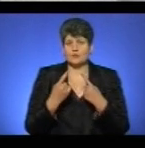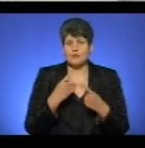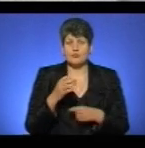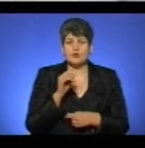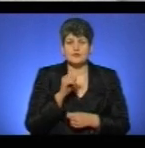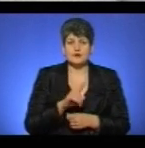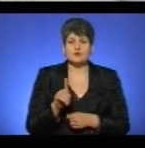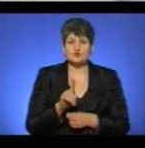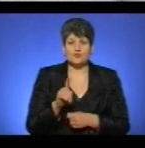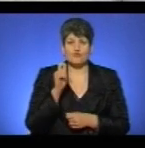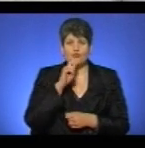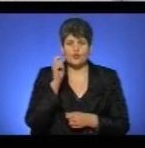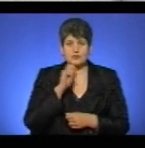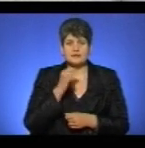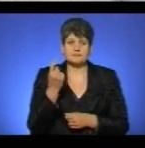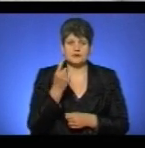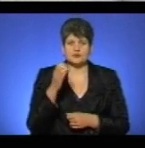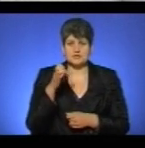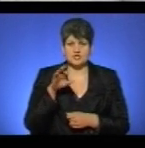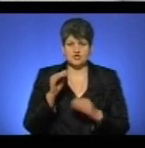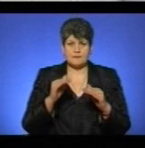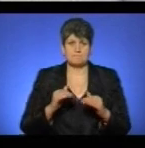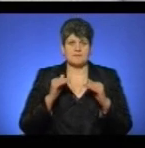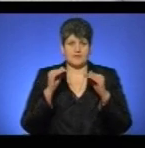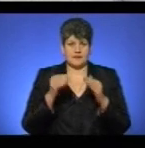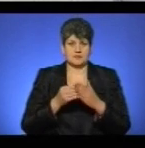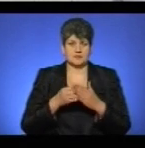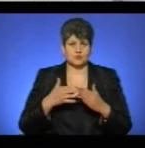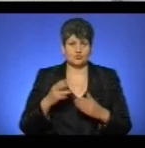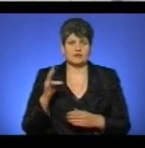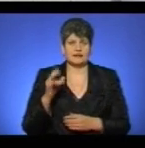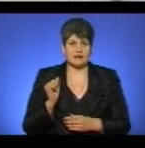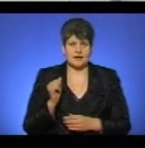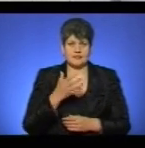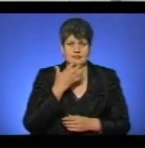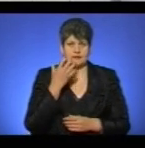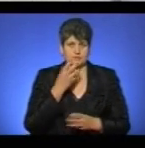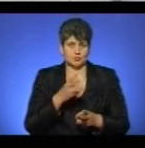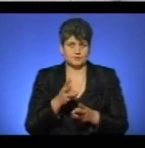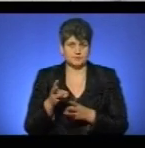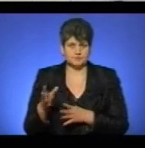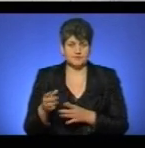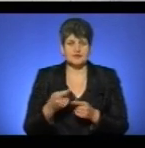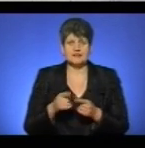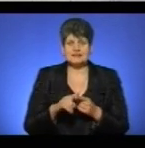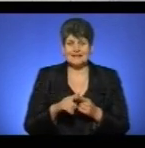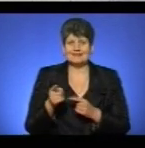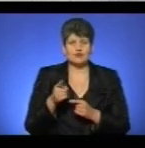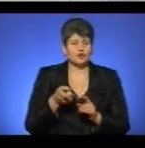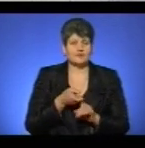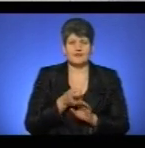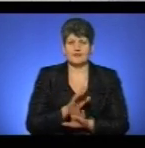в Україні з 1 січня підняли ціну на теплову енергію. Це Тернополя не